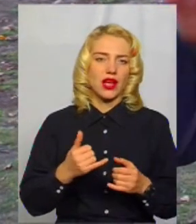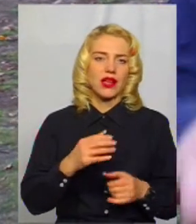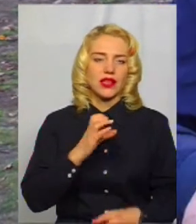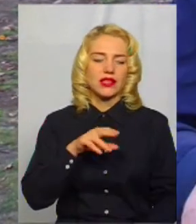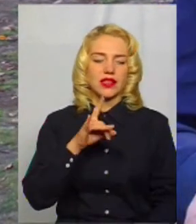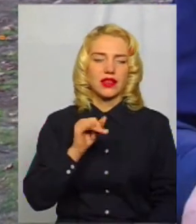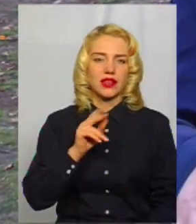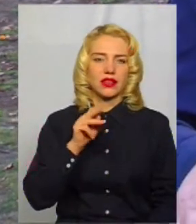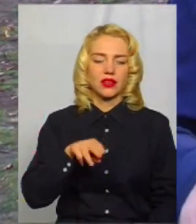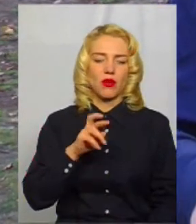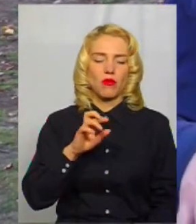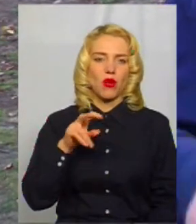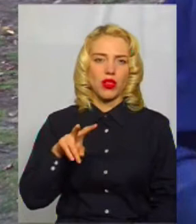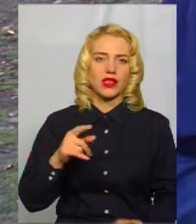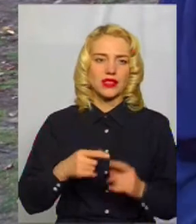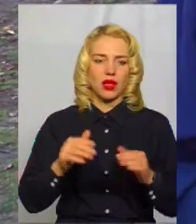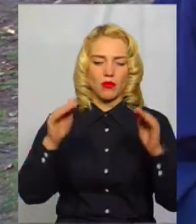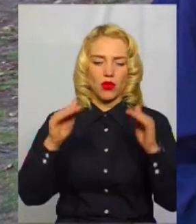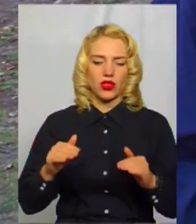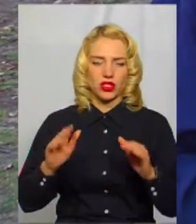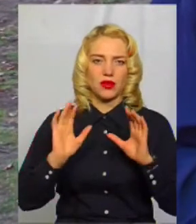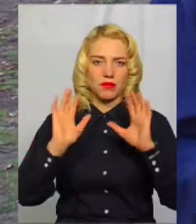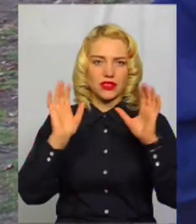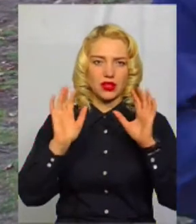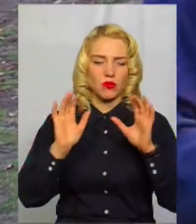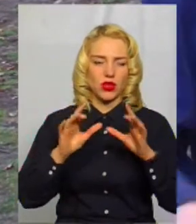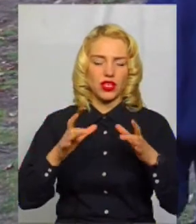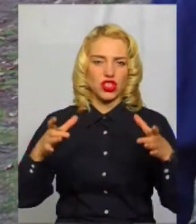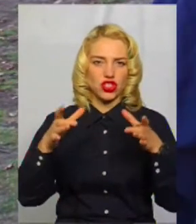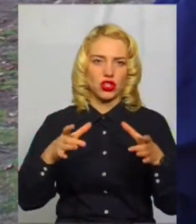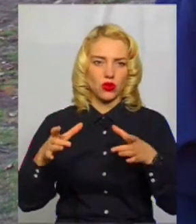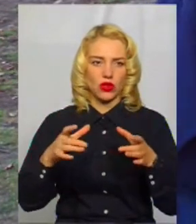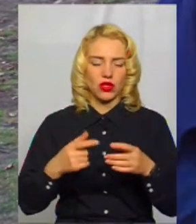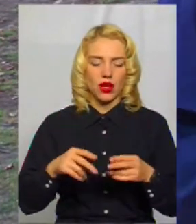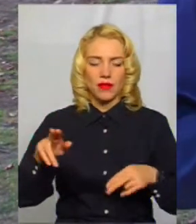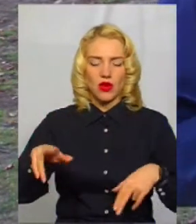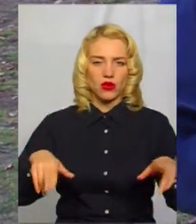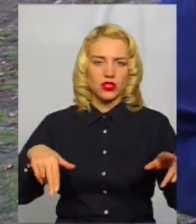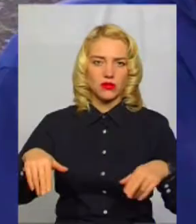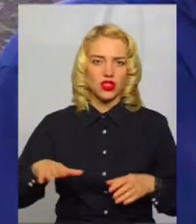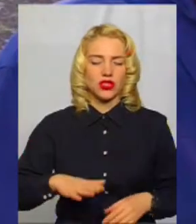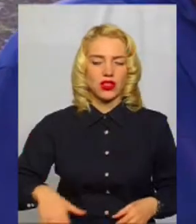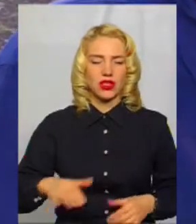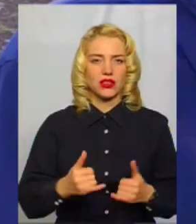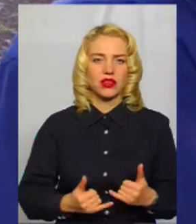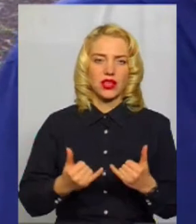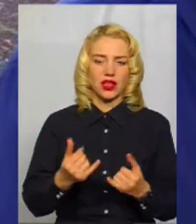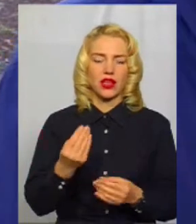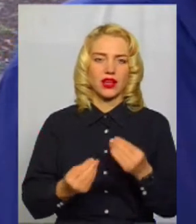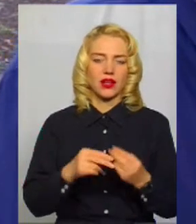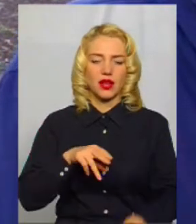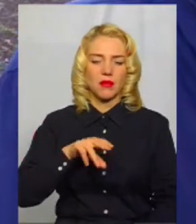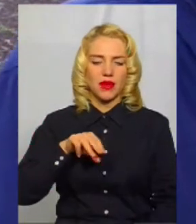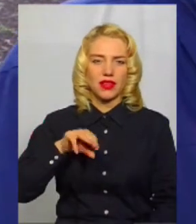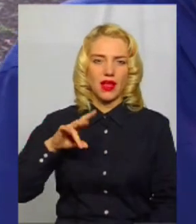понижений баскетбольний щиток, розмічена ділянка для гри в питанк. Це універсальне